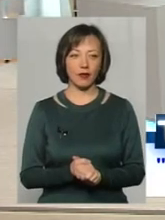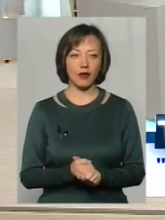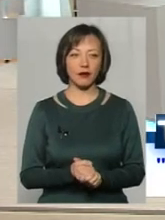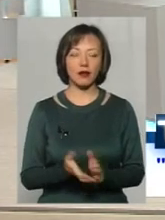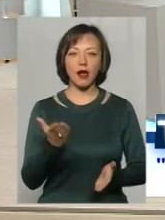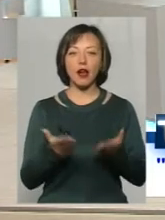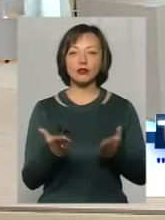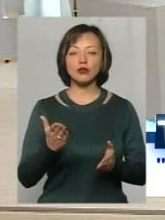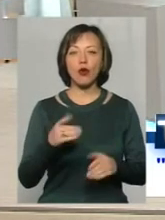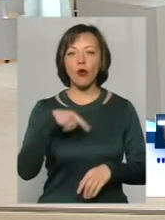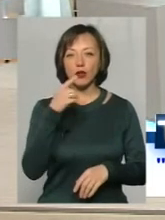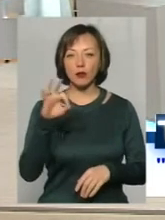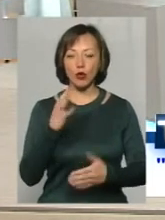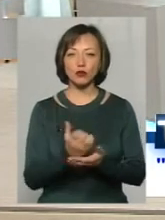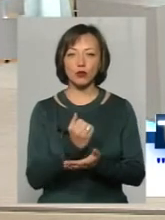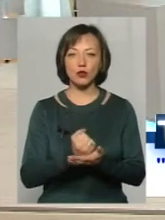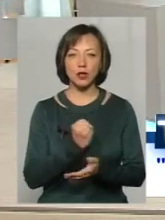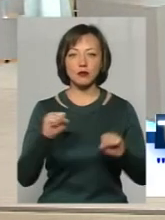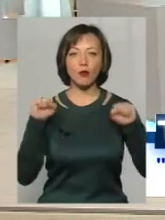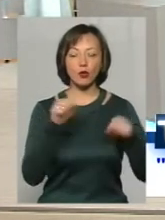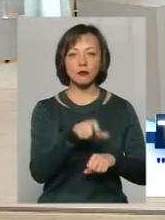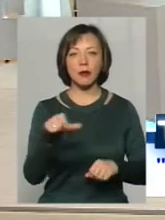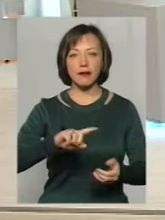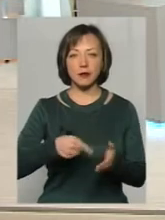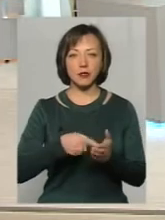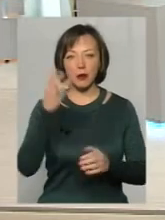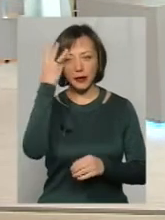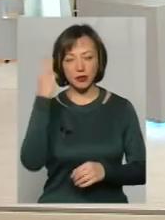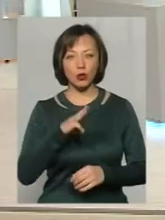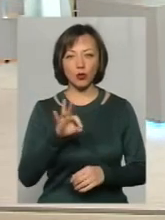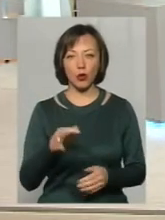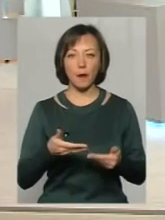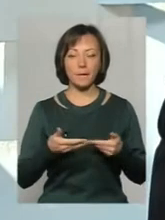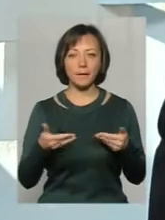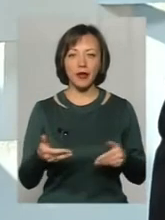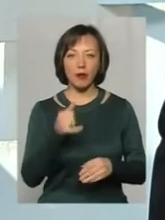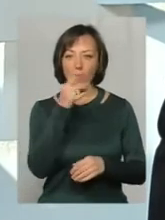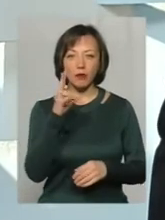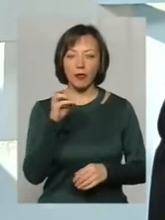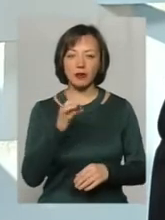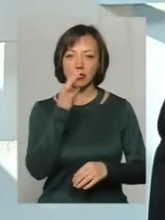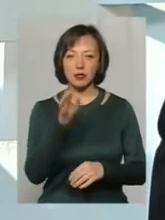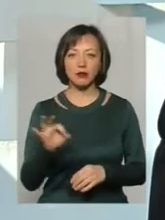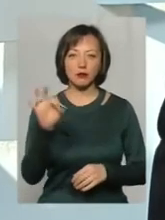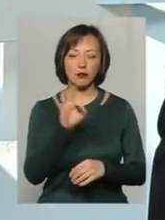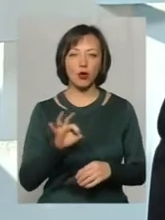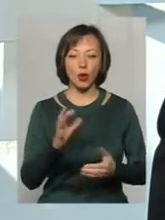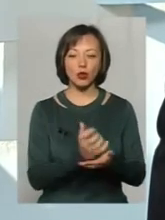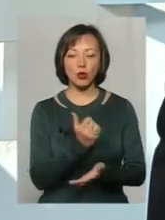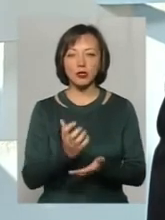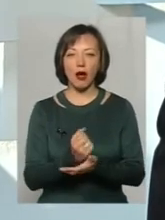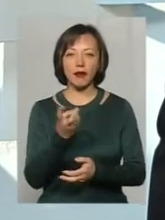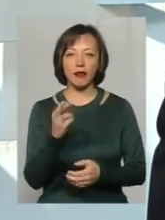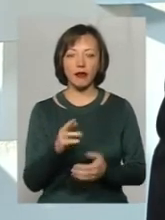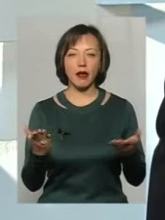здобутки спортсменів міста Хмельницького, то ми не можемо не сказати про ті досягнення,